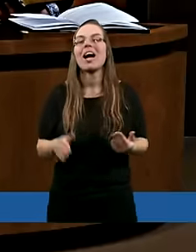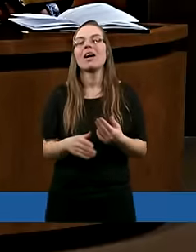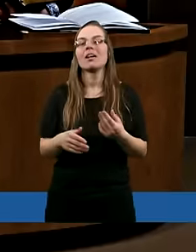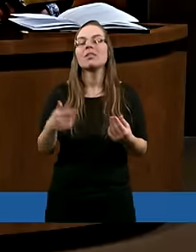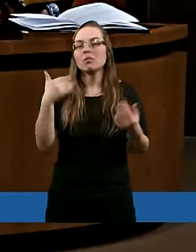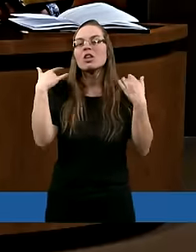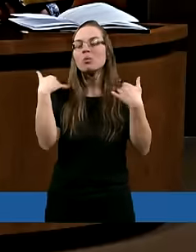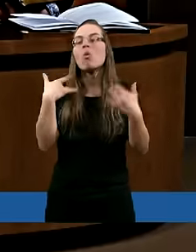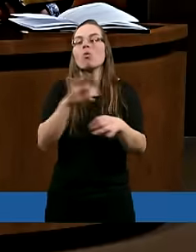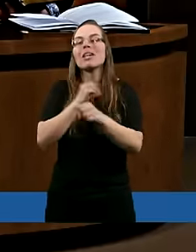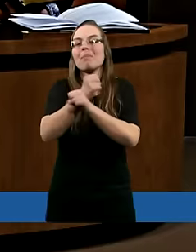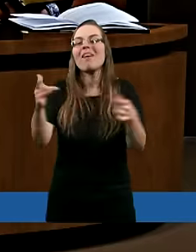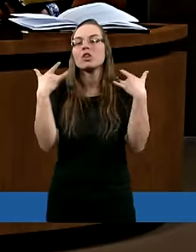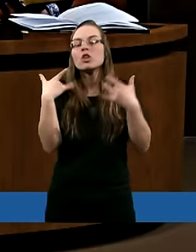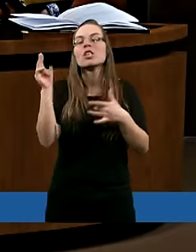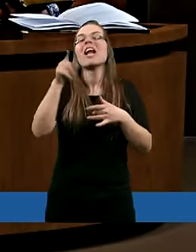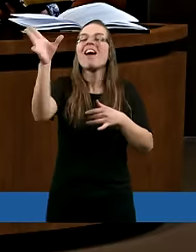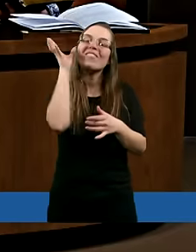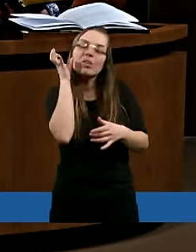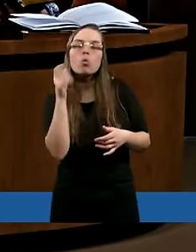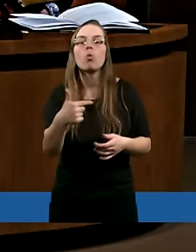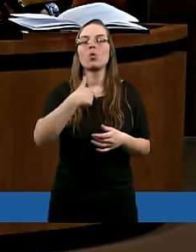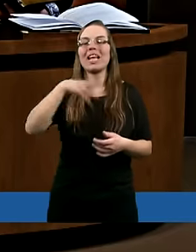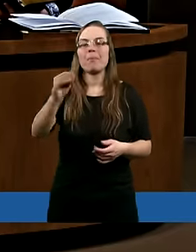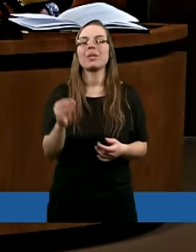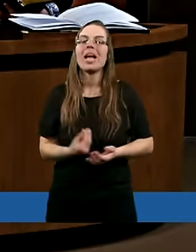odkupiciel mój żyje, że on wysłuchuje mnie.